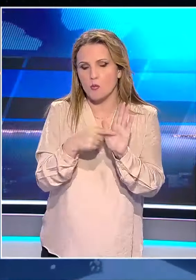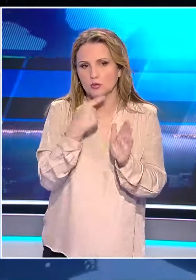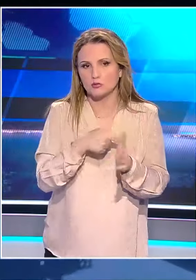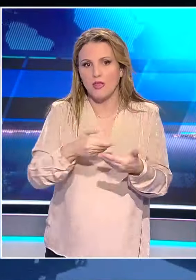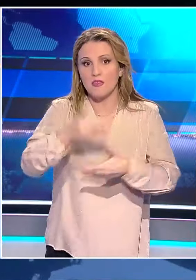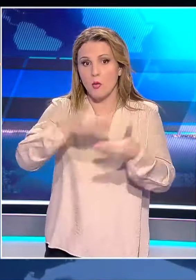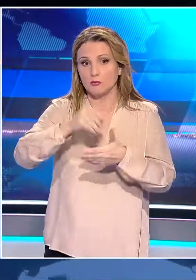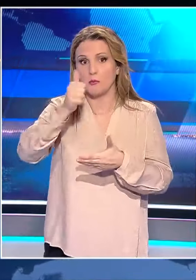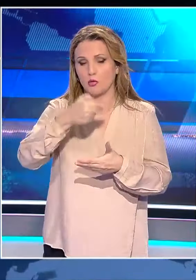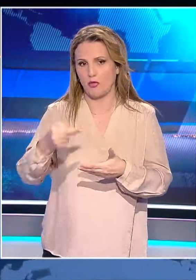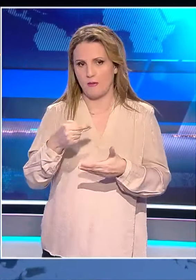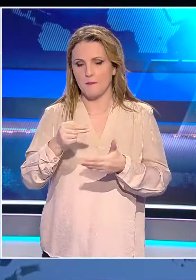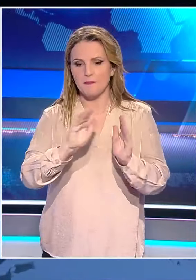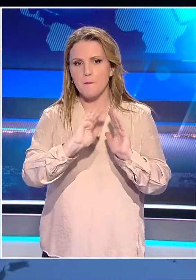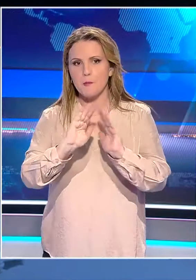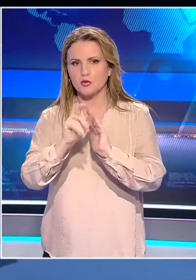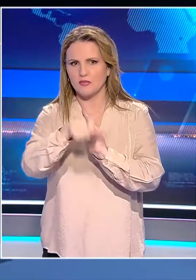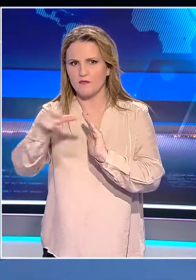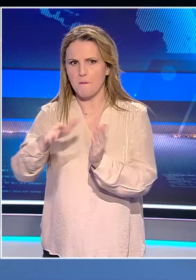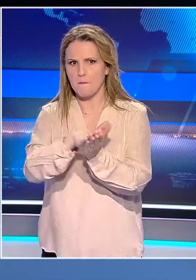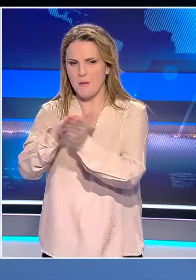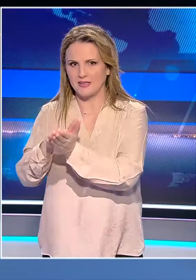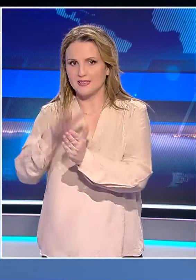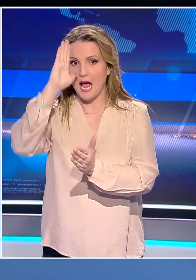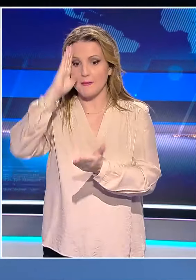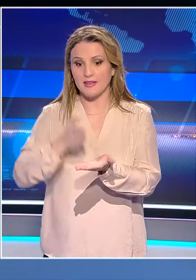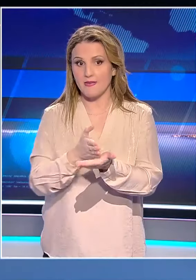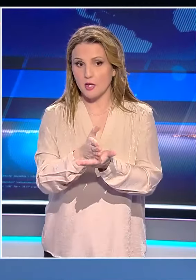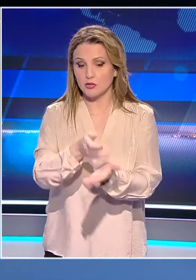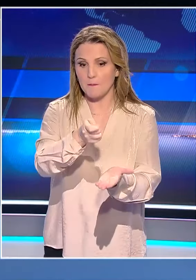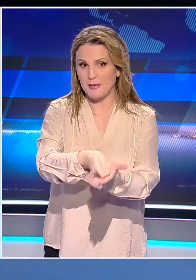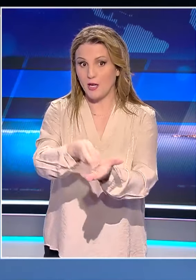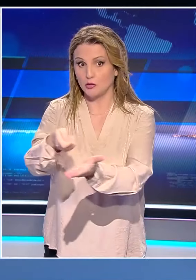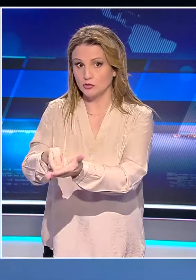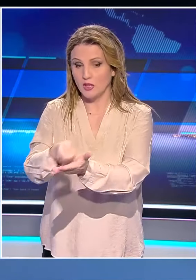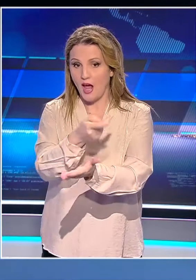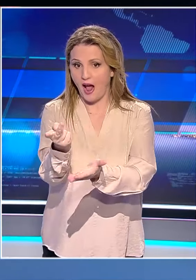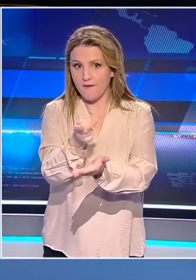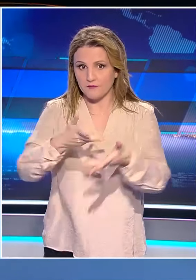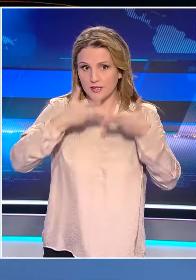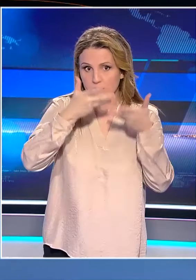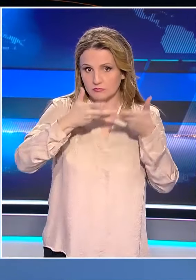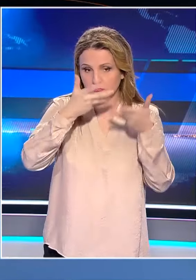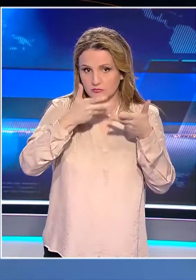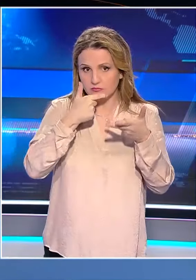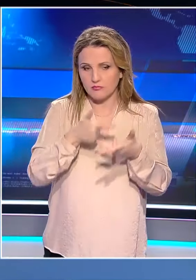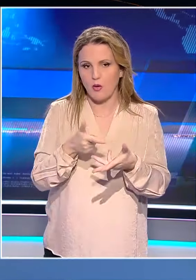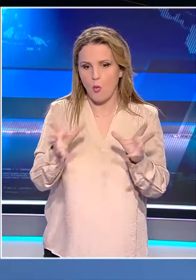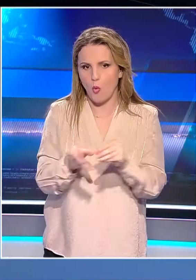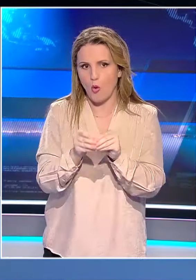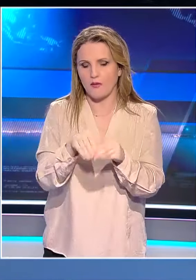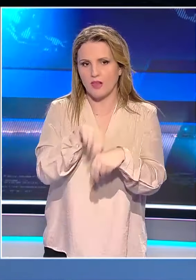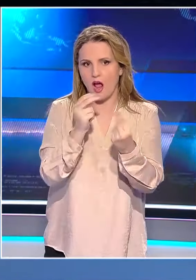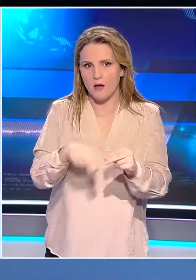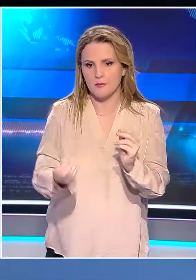σύμφωνα με το οποίο οι προστευομένοι μάρτυρες πληρώθηκαν από την Αμερικανική Δικαιοσύνη για να συμβάλλουν με τις γνώσεις τους στο σκάνδαλο Νομβάρτης προκαλείτσουν άμυα